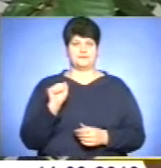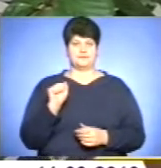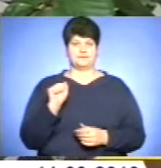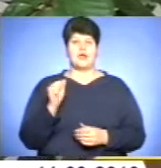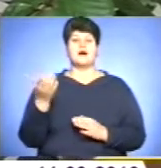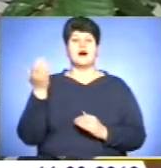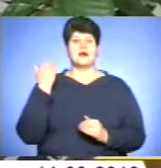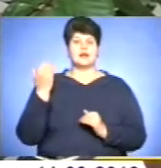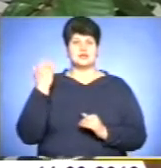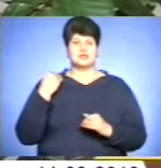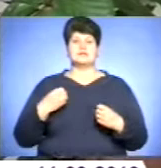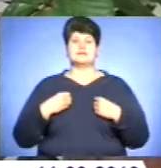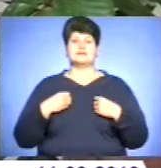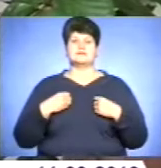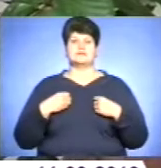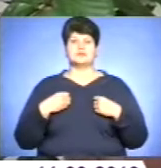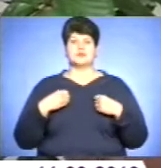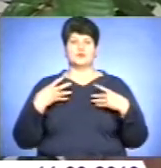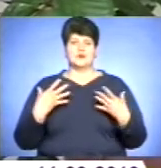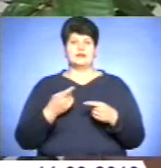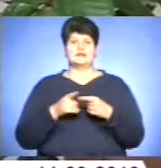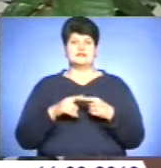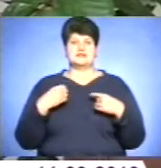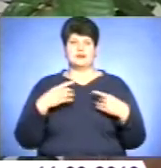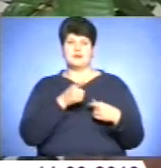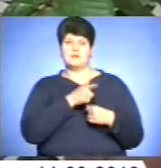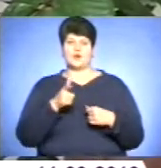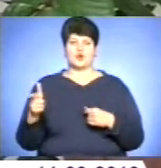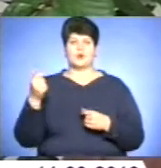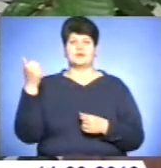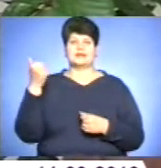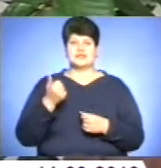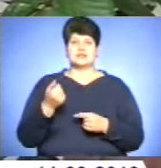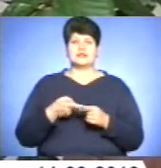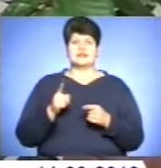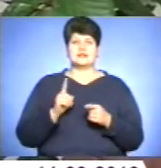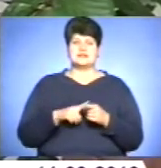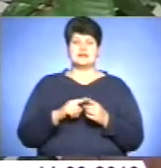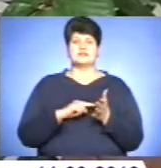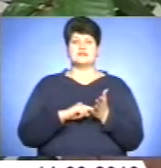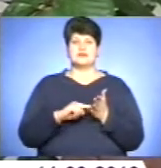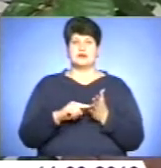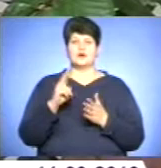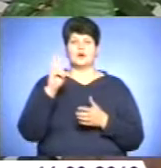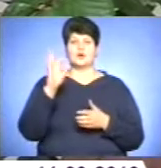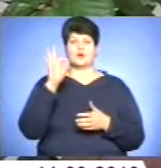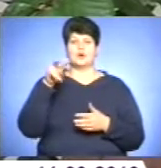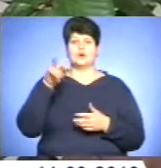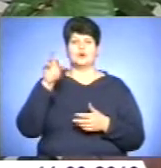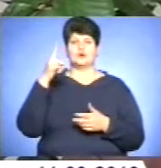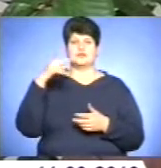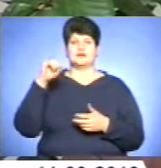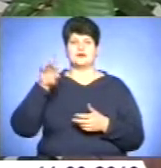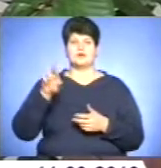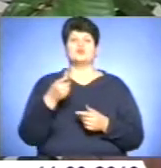справляли свято, це весь, напротязі всього тижня, це справляли свято колодія. Чому